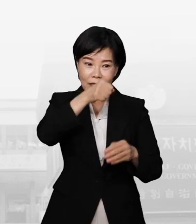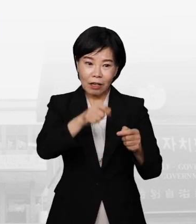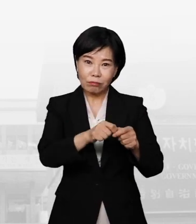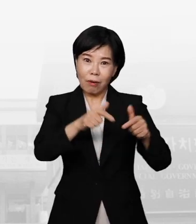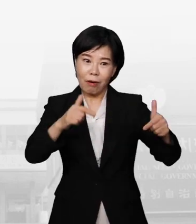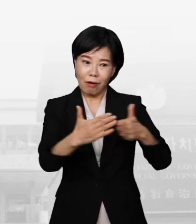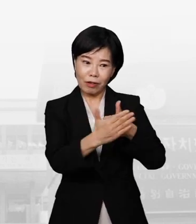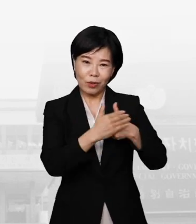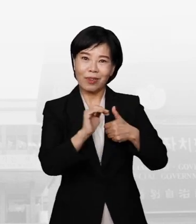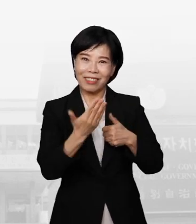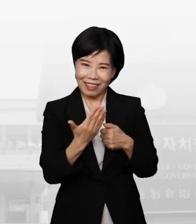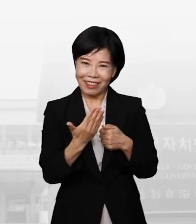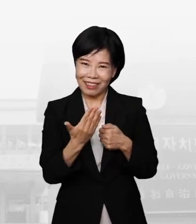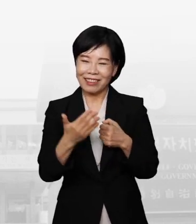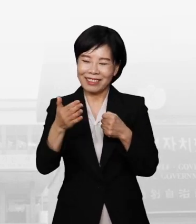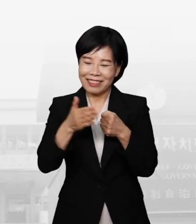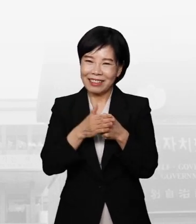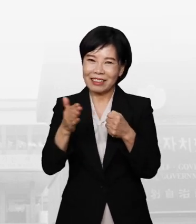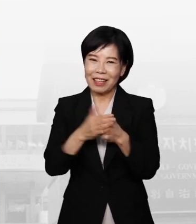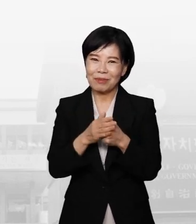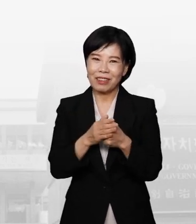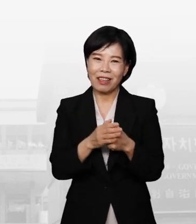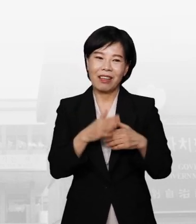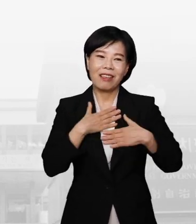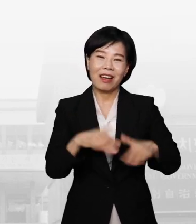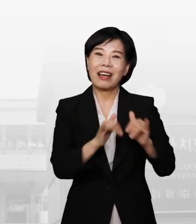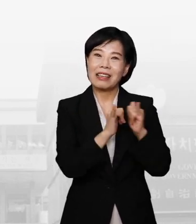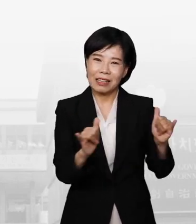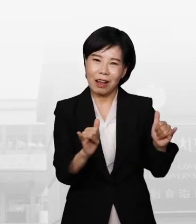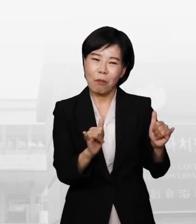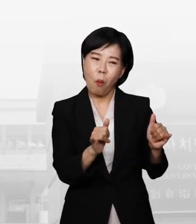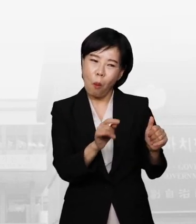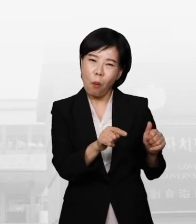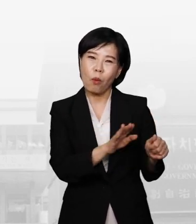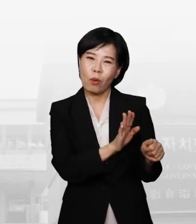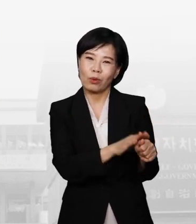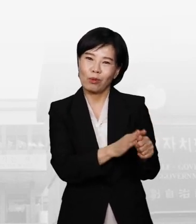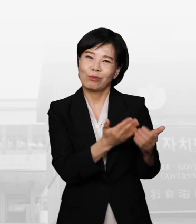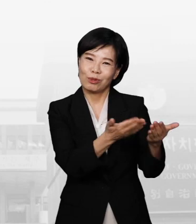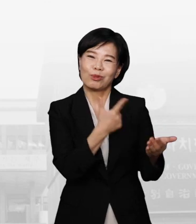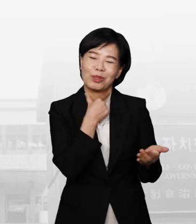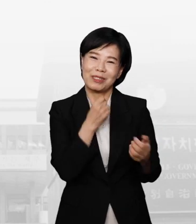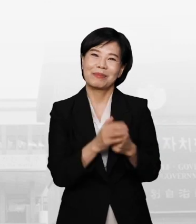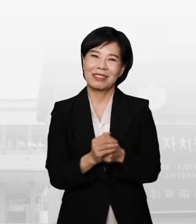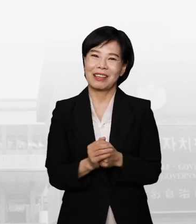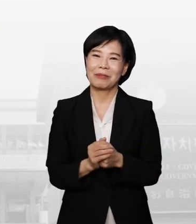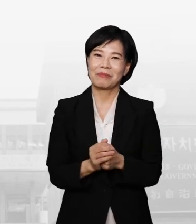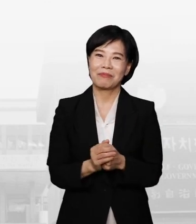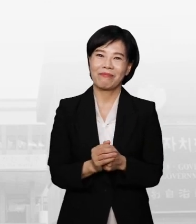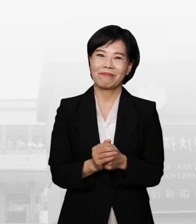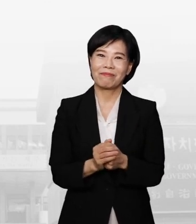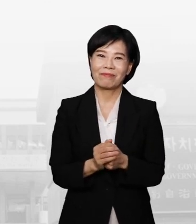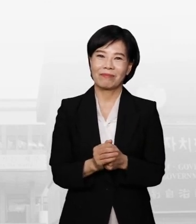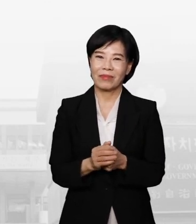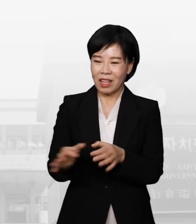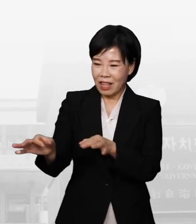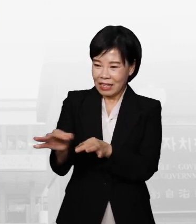이번에 예산액이 많이 지원된 만큼 시약계층에게 많은 도움이 되었으면 좋겠습니다.